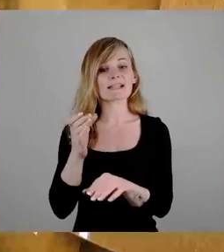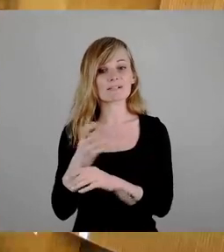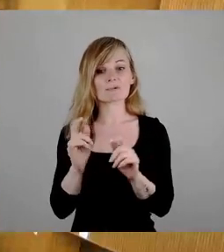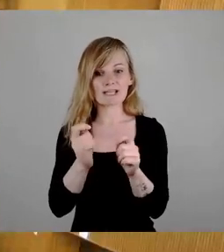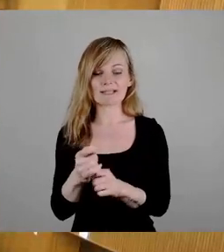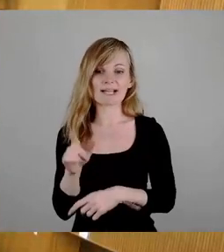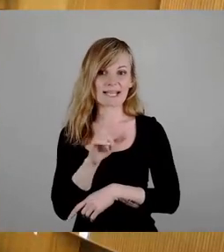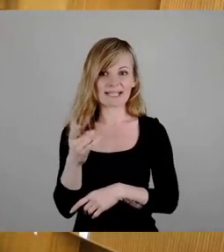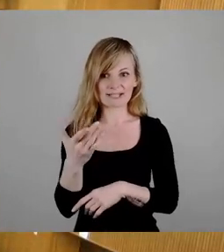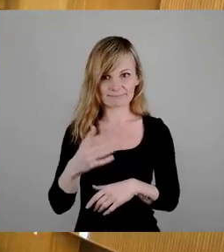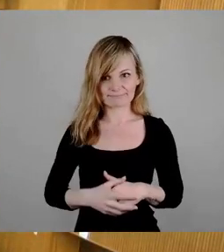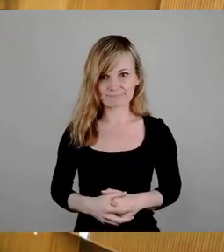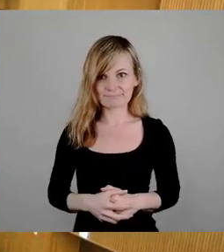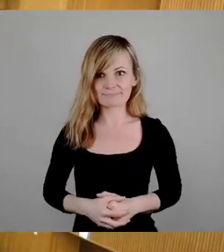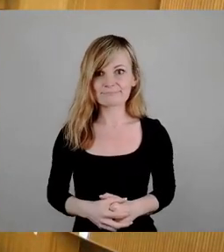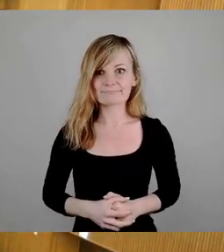Herr Wirtz.